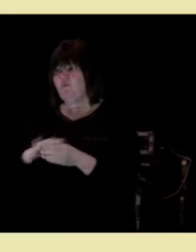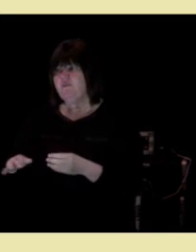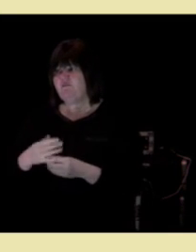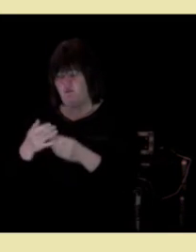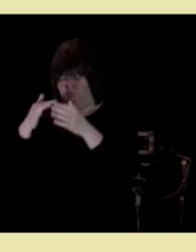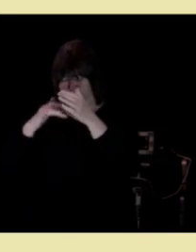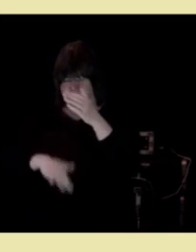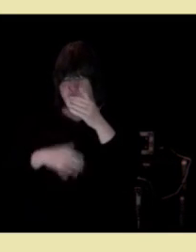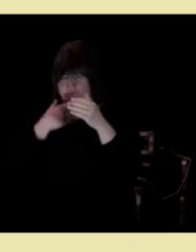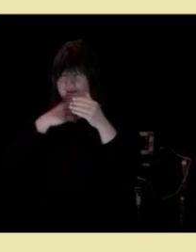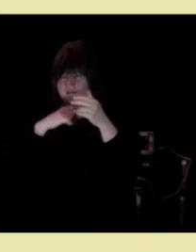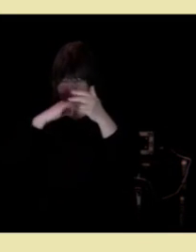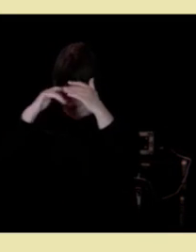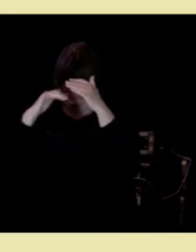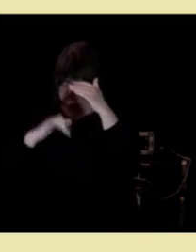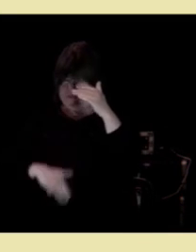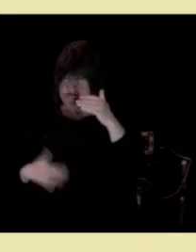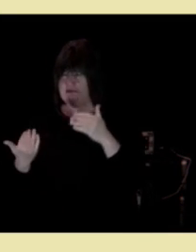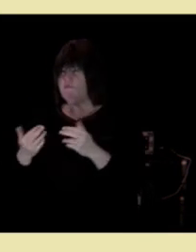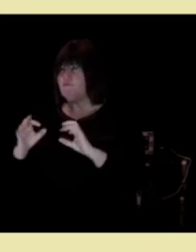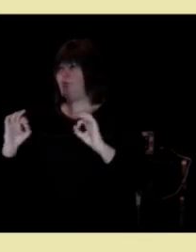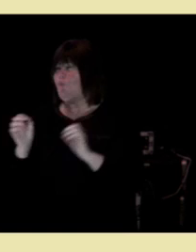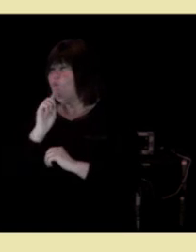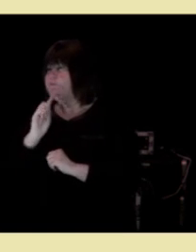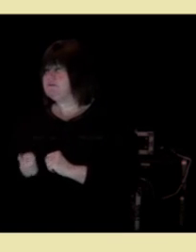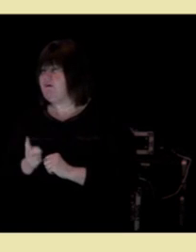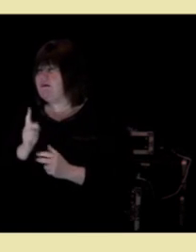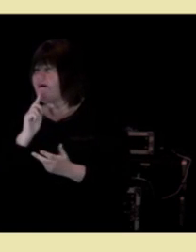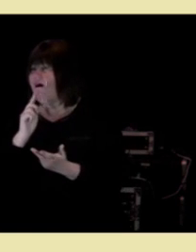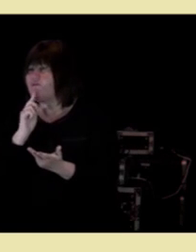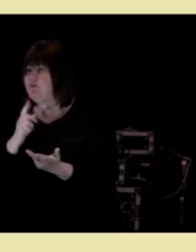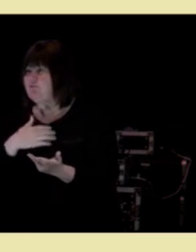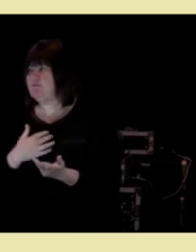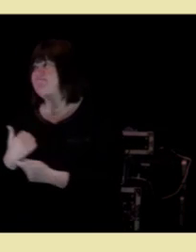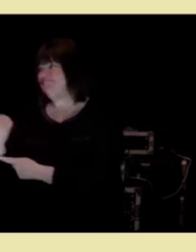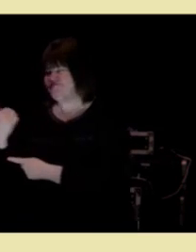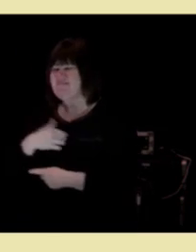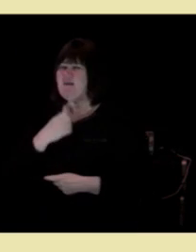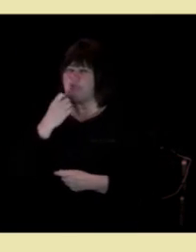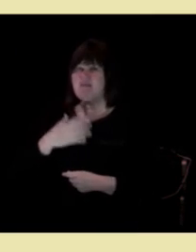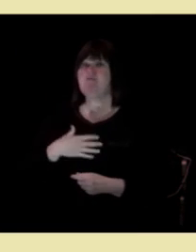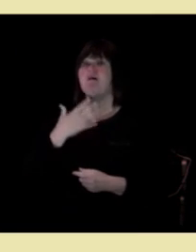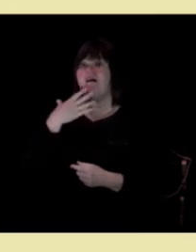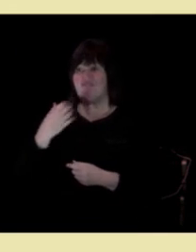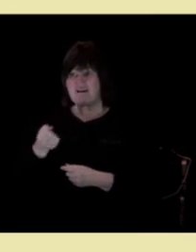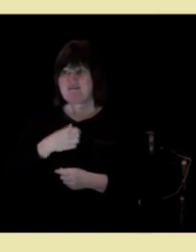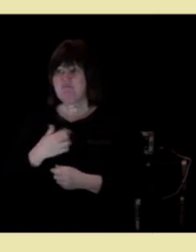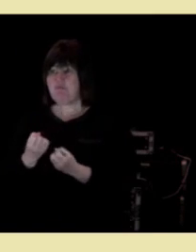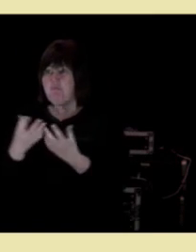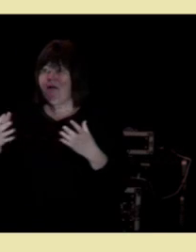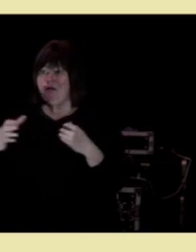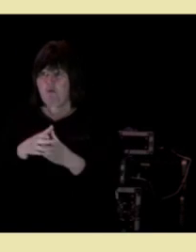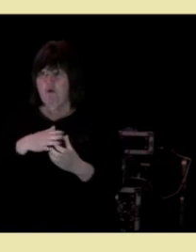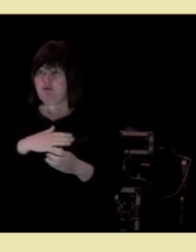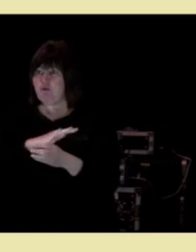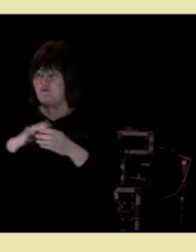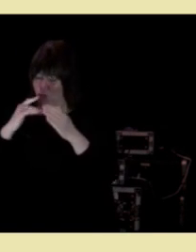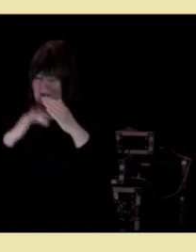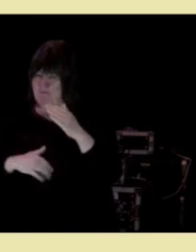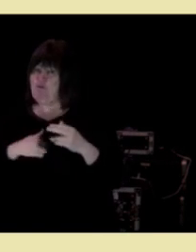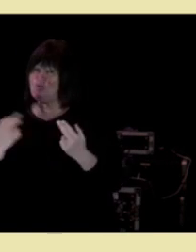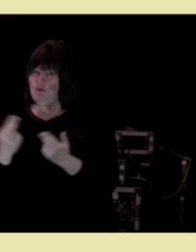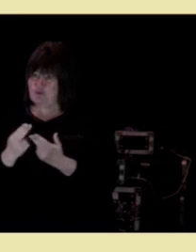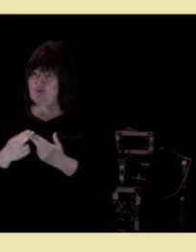ubesvarte anrobene. Nå må jeg innrømme at jeg har vært på noen lange møter og opplever at jeg har trange budsjetter og en full innbokse jeg også men jeg